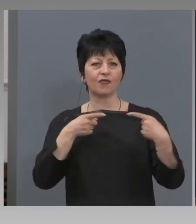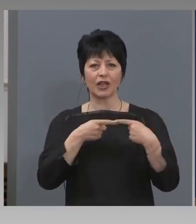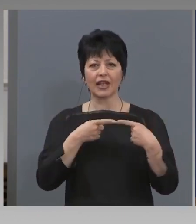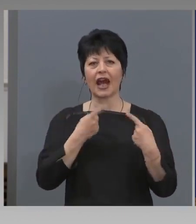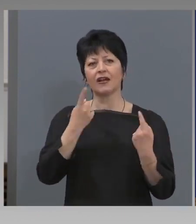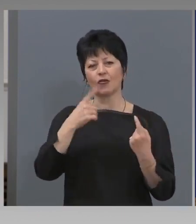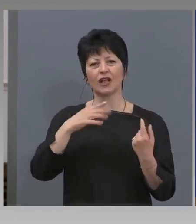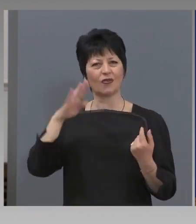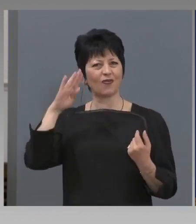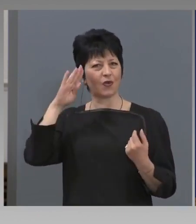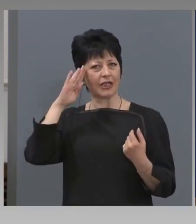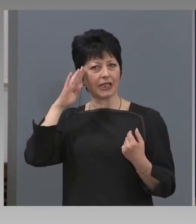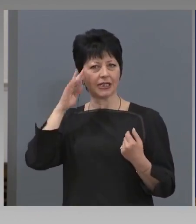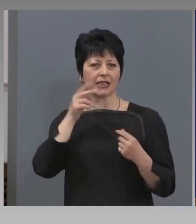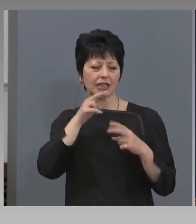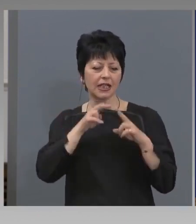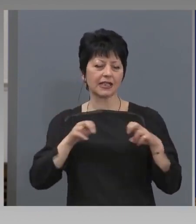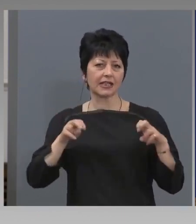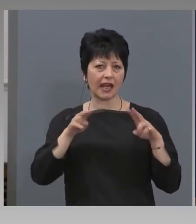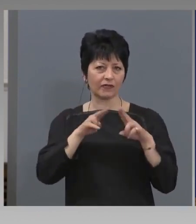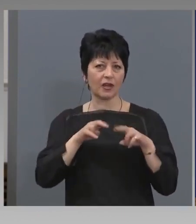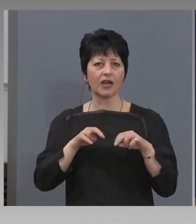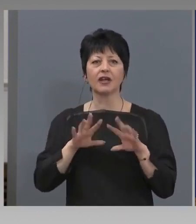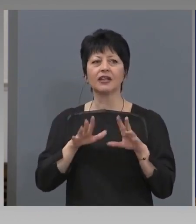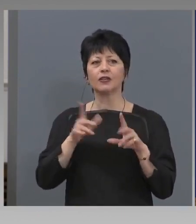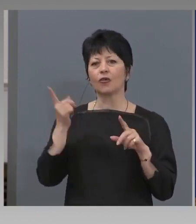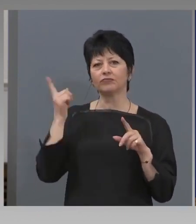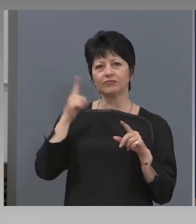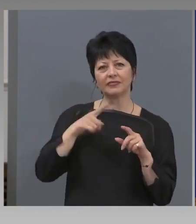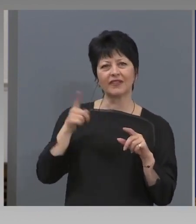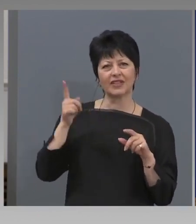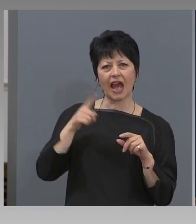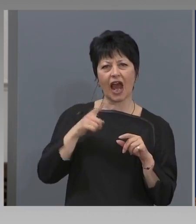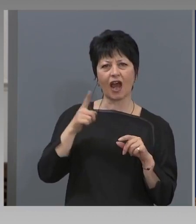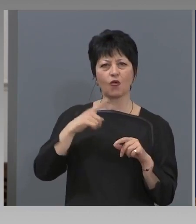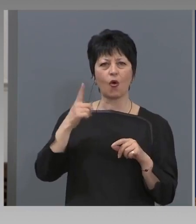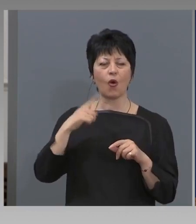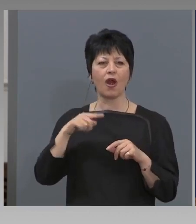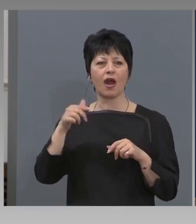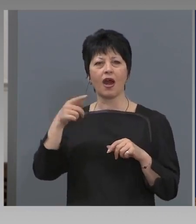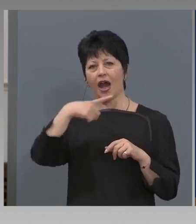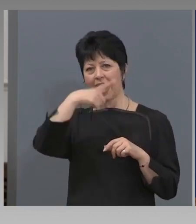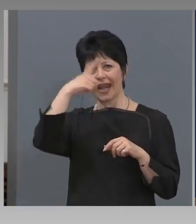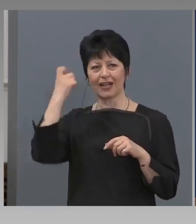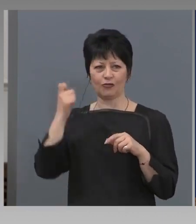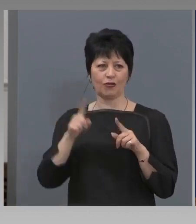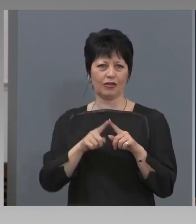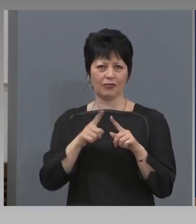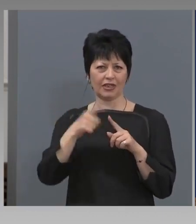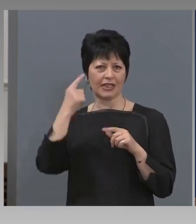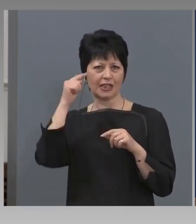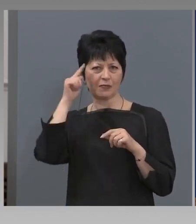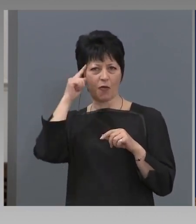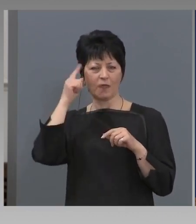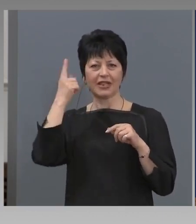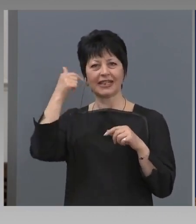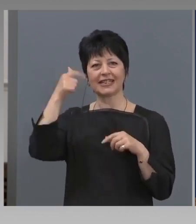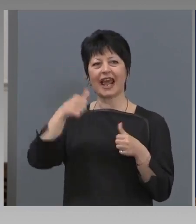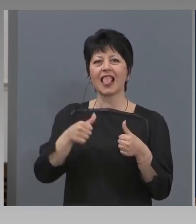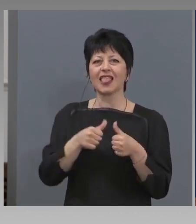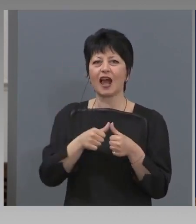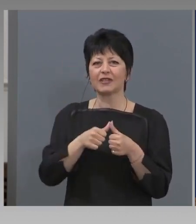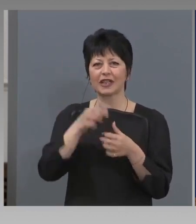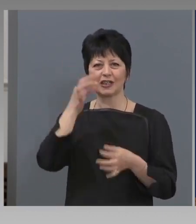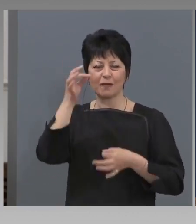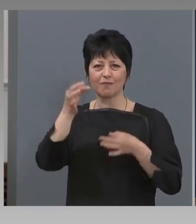Това е, между другото, метода на пуловете, който всяко лято, спомнете ли се за лаймската болест? Изследваме кърлижи. Е,